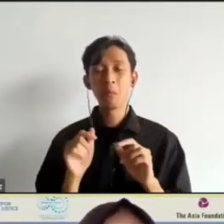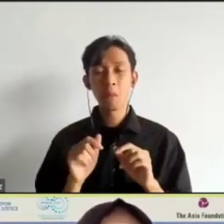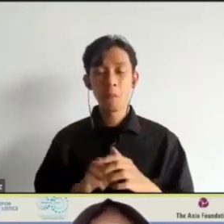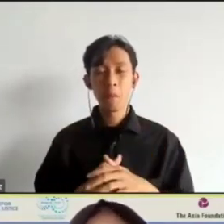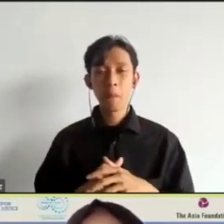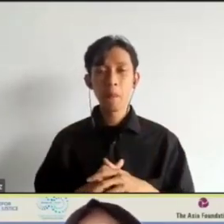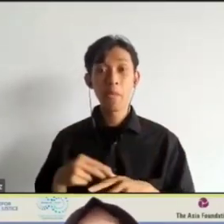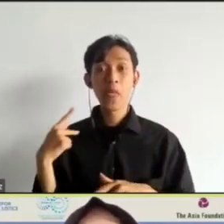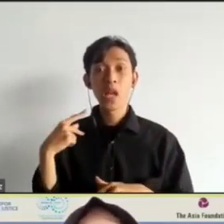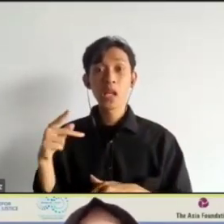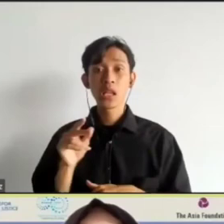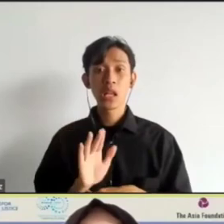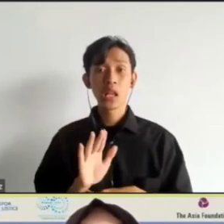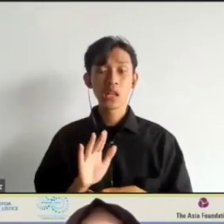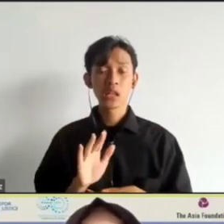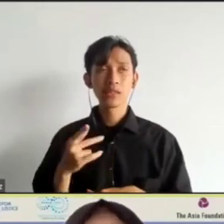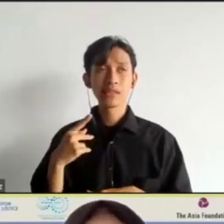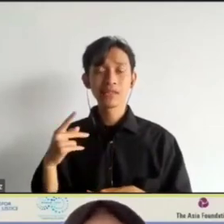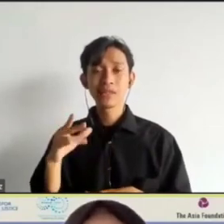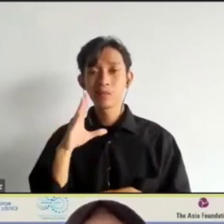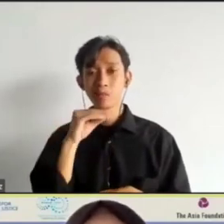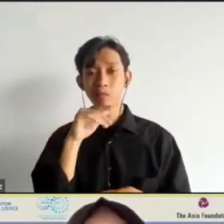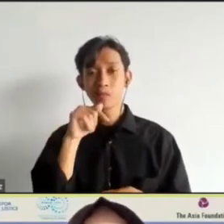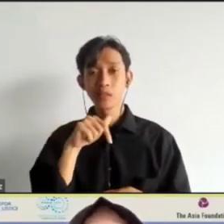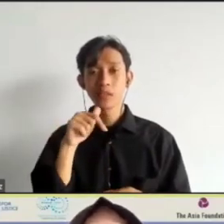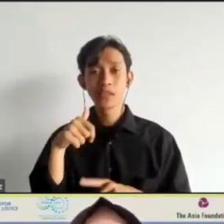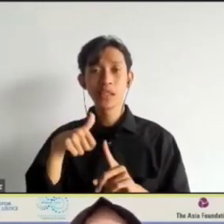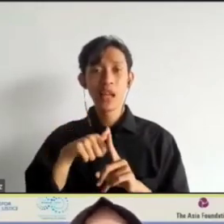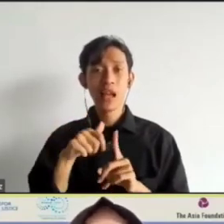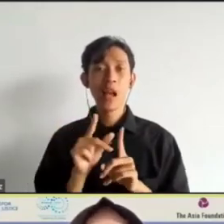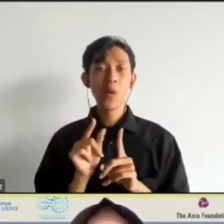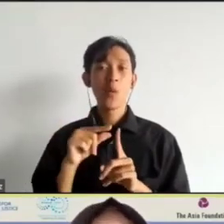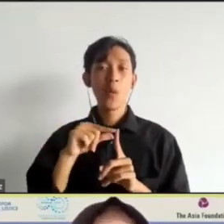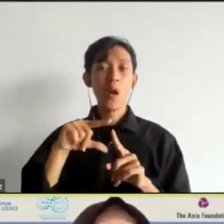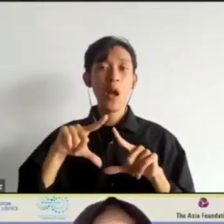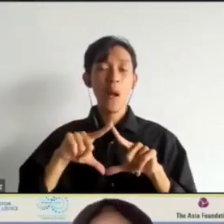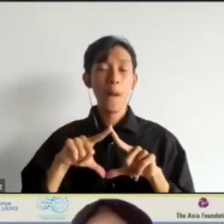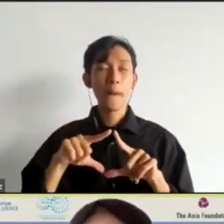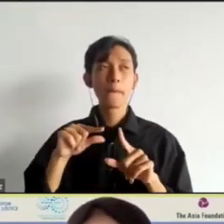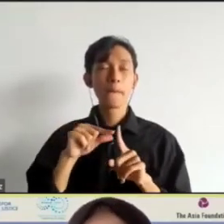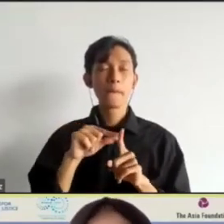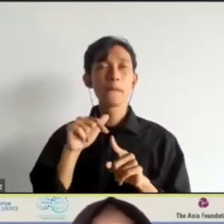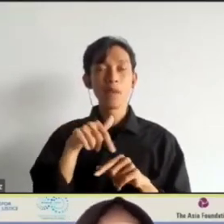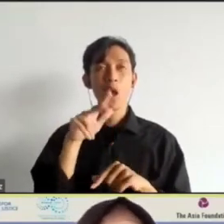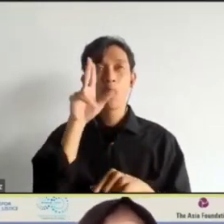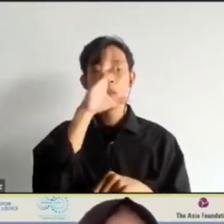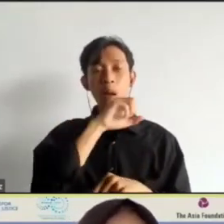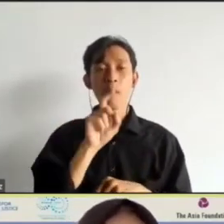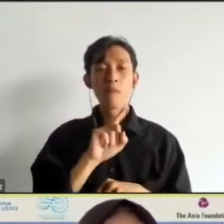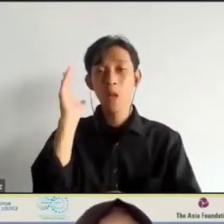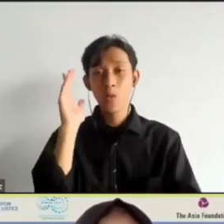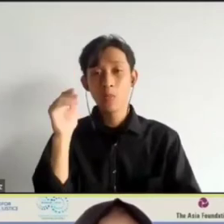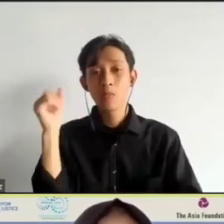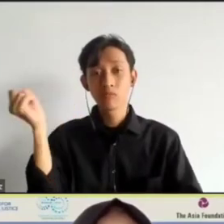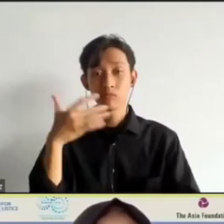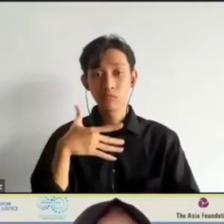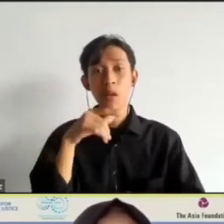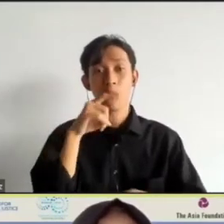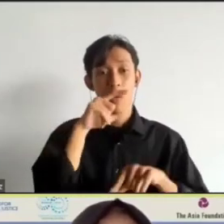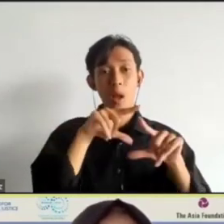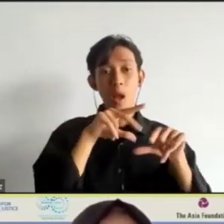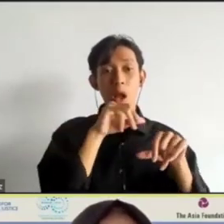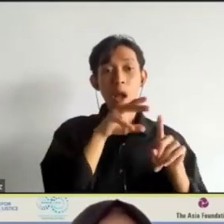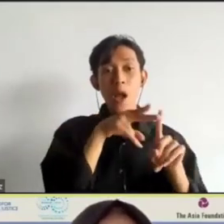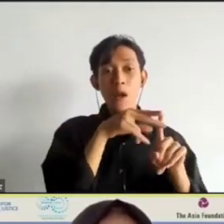Nah kita akan sebelum kita bicara ini bagaimana di KUHAB tentu kita harus memahami dulu pre-bargain itu seperti apa gitu. Saya ingin